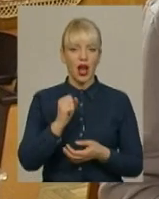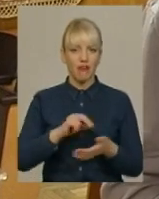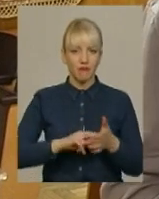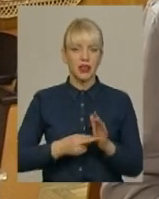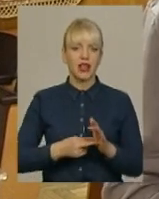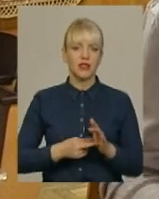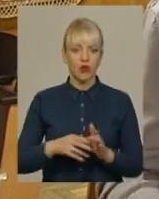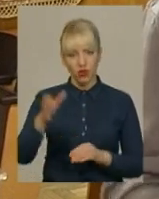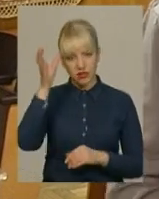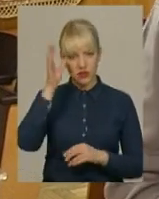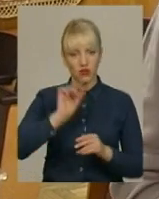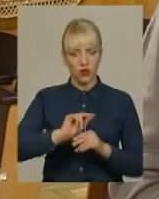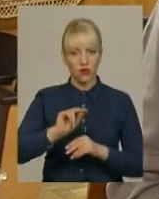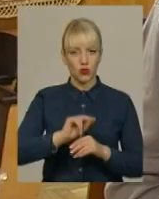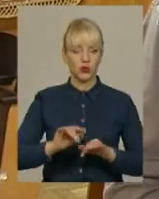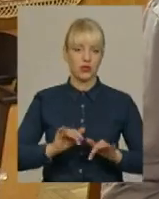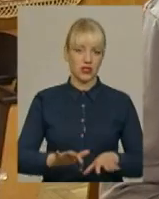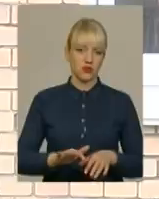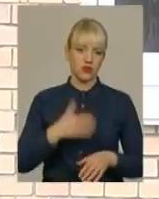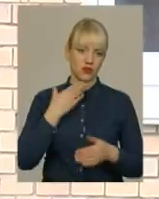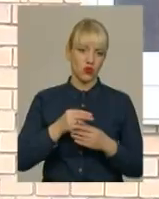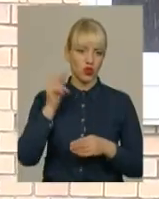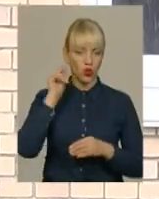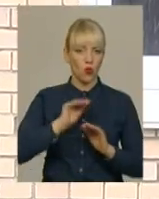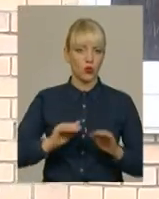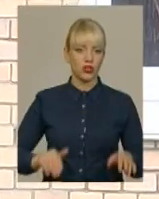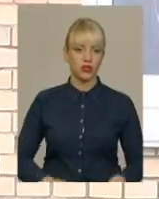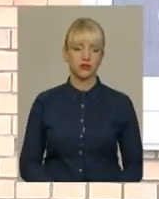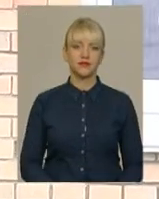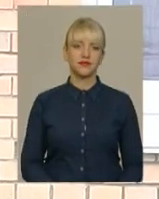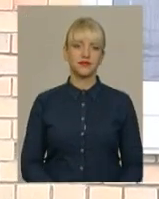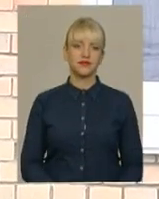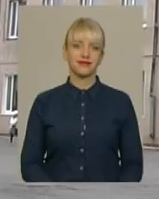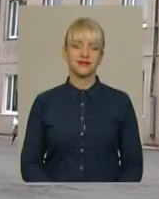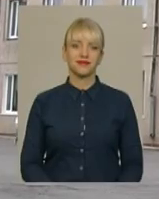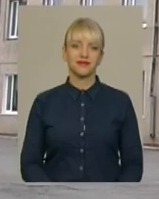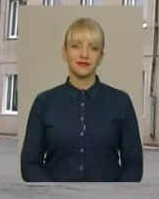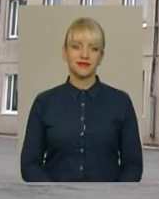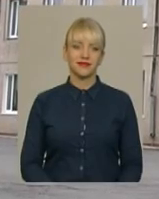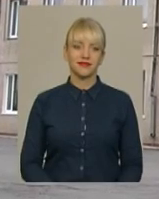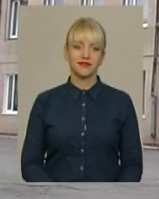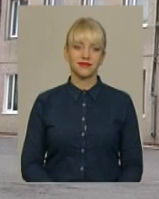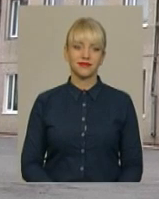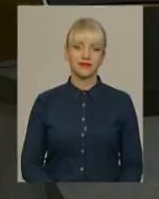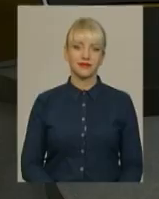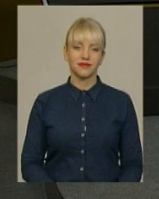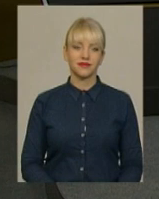освітньо-виховного процесу своїх учнів. Ірина Аріон, Юрій Чорний, Віктор Кривий. Новини Поділля. Центр.